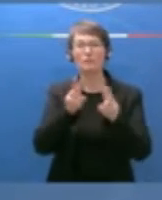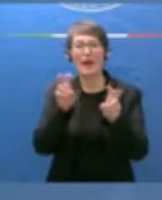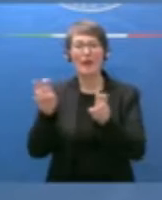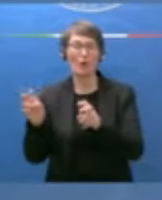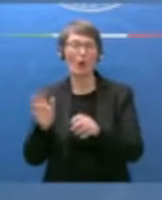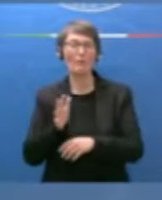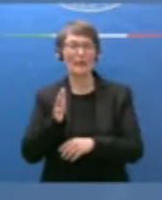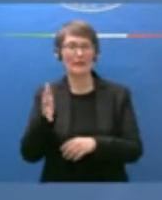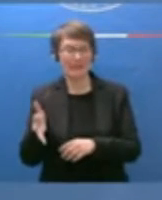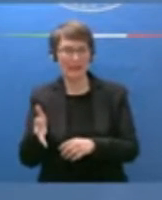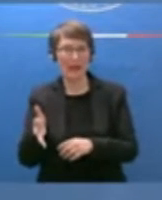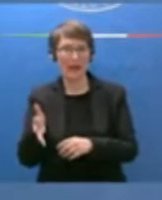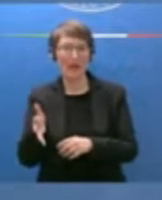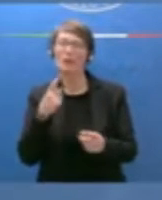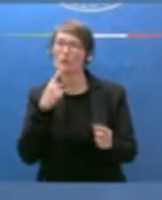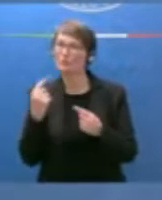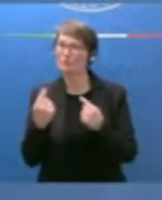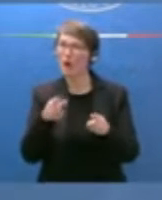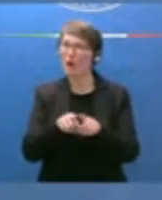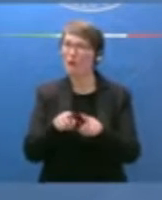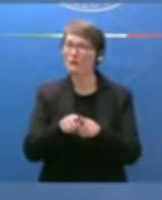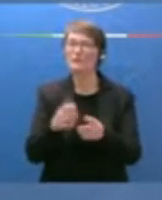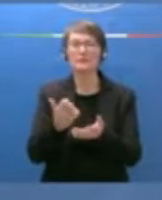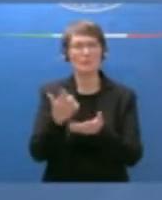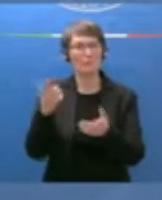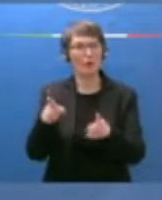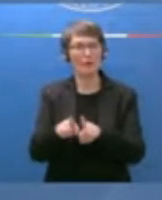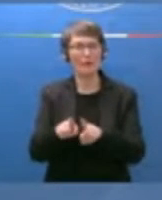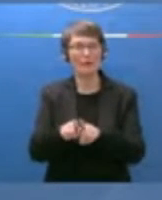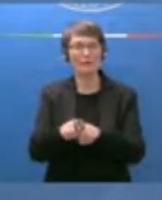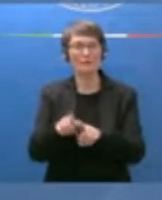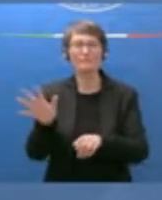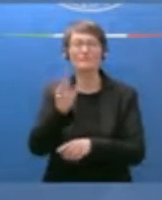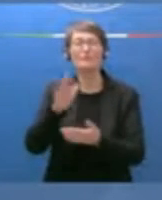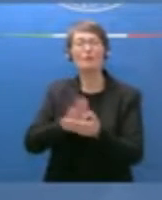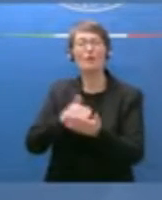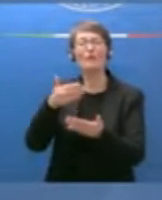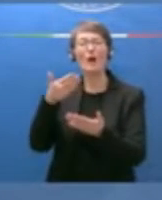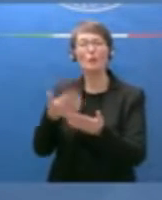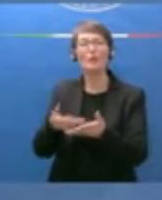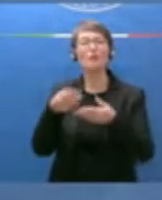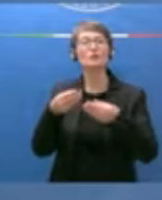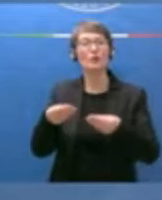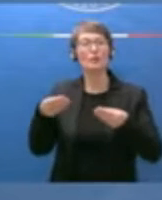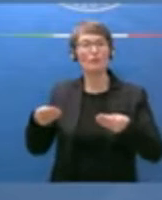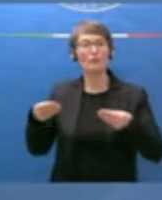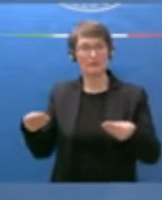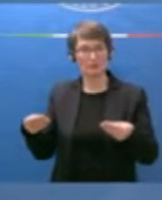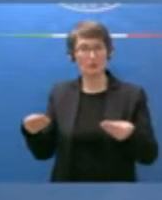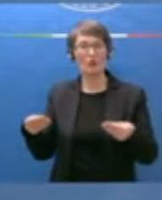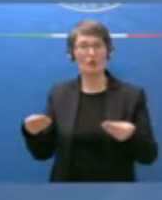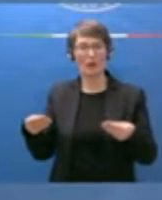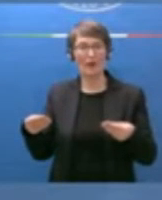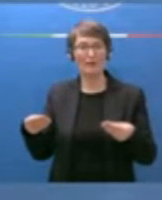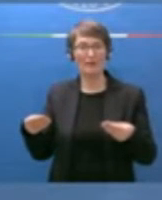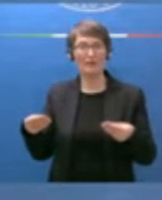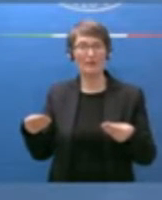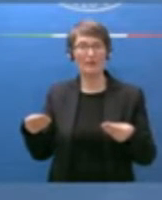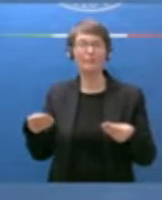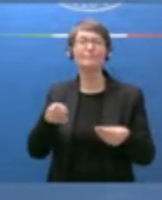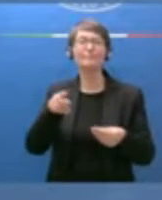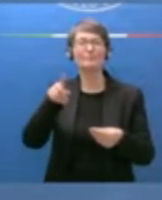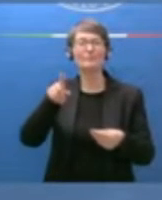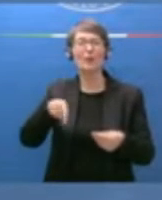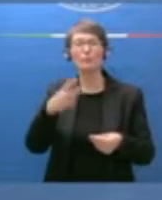non meno importanti, per esempio le valutazioni di professionalità, c'è un'inclusione anche della componente dell'avvocatura in questi